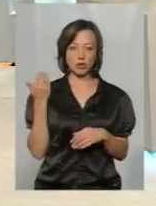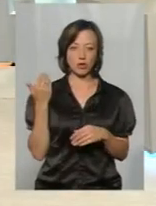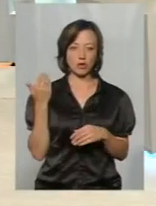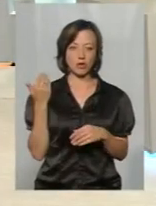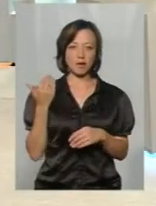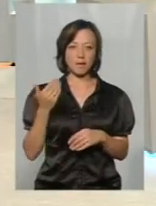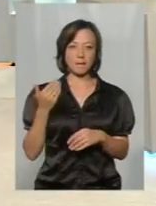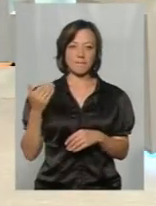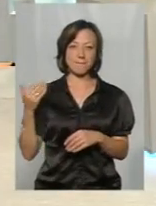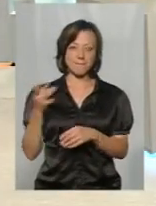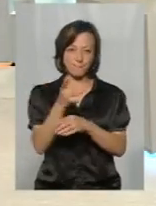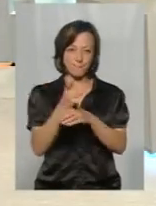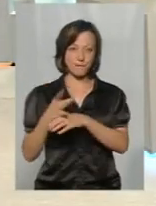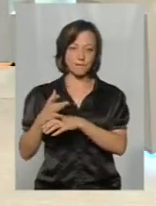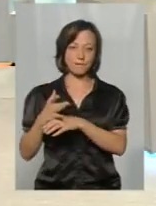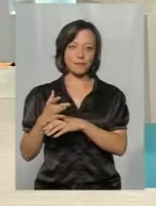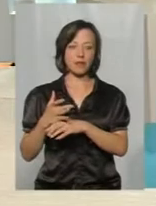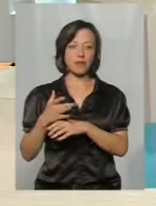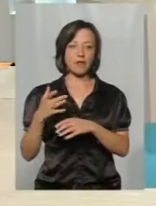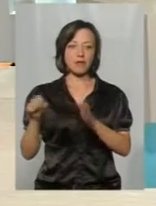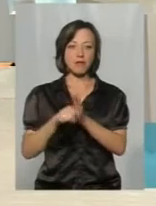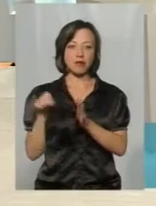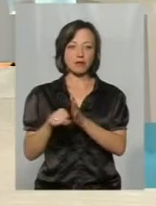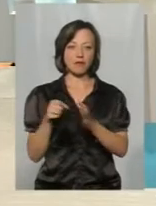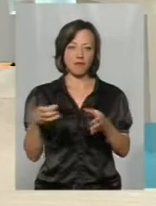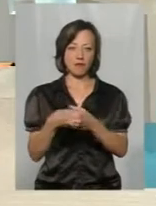прилетіли зі сторони бандформувань.